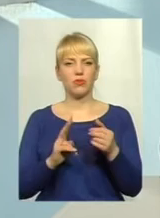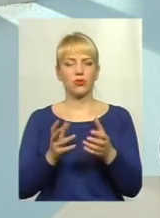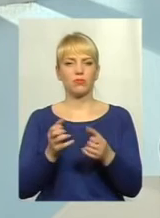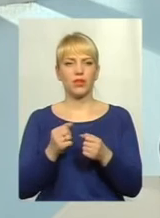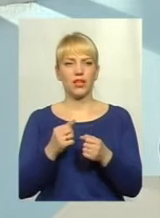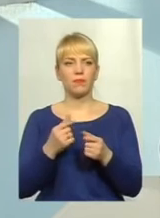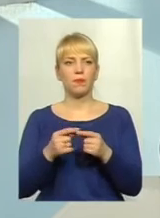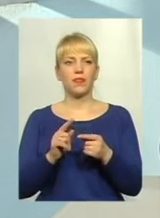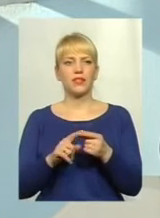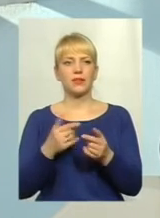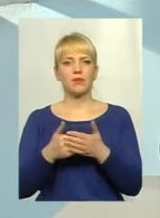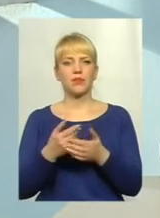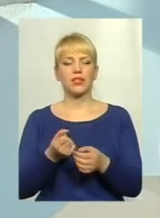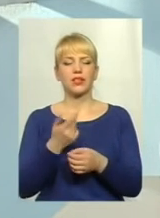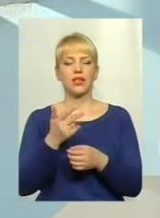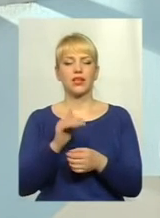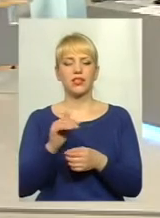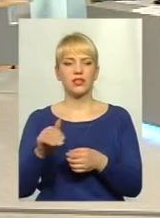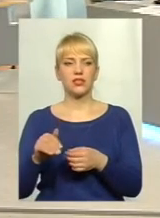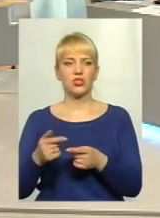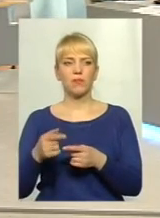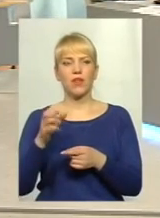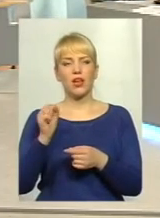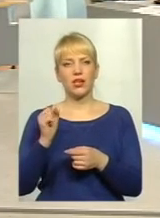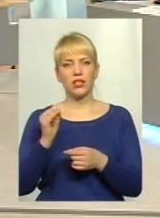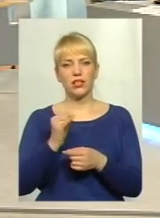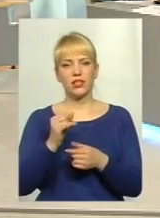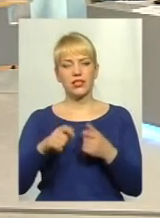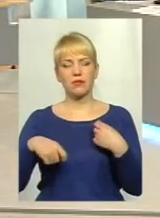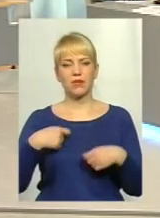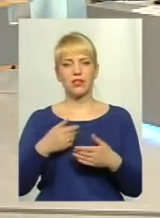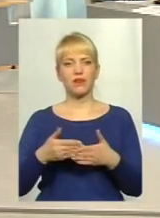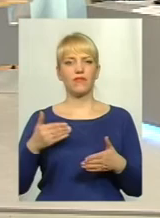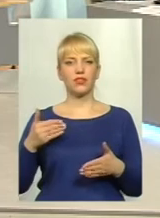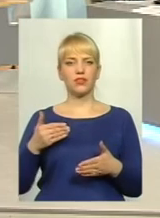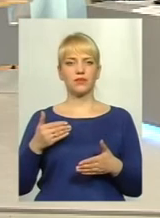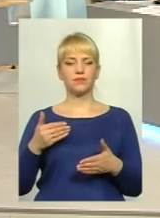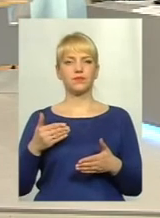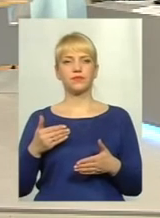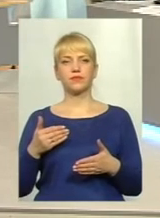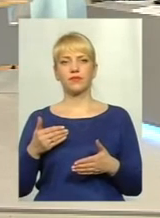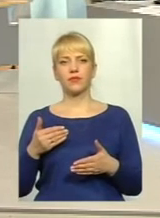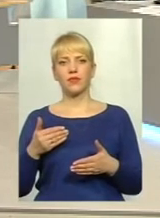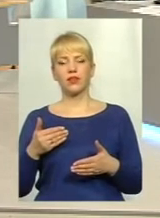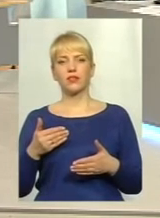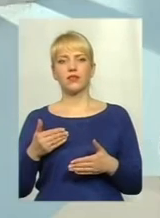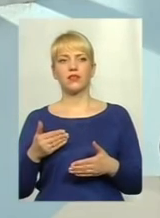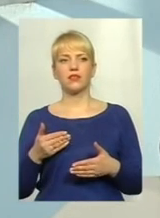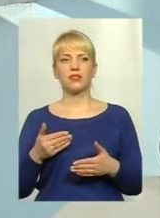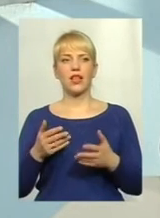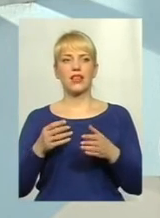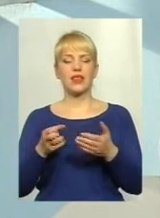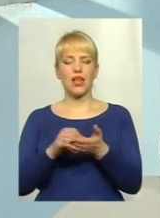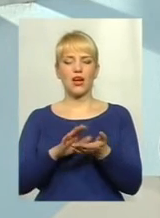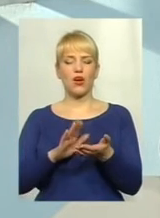приватно, звернуться до приватної фірми і... Так. Збитки нараховані нами за діяльність